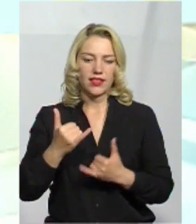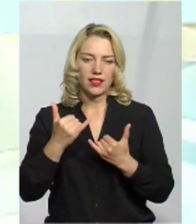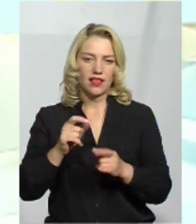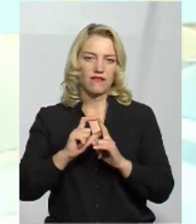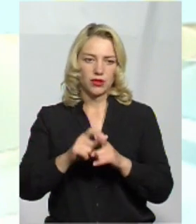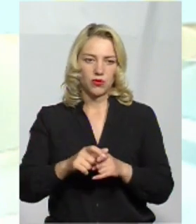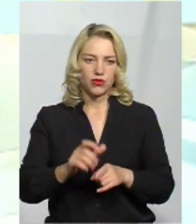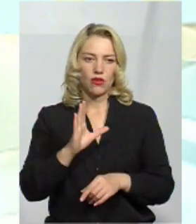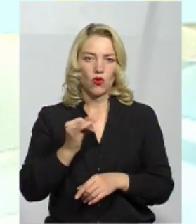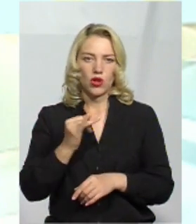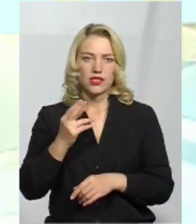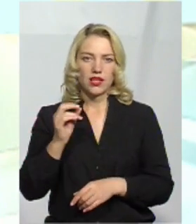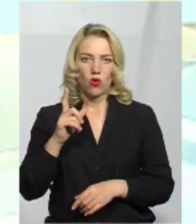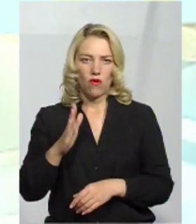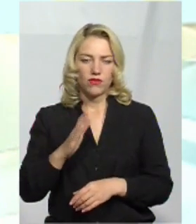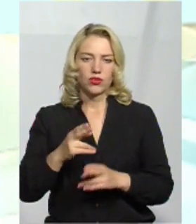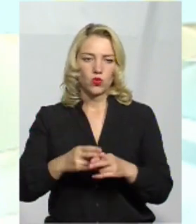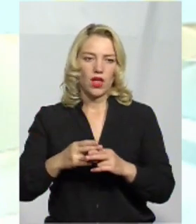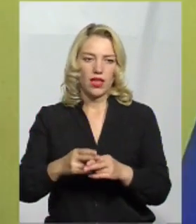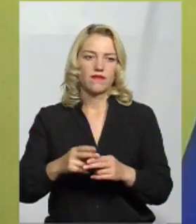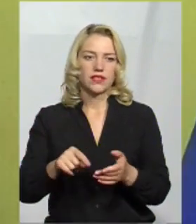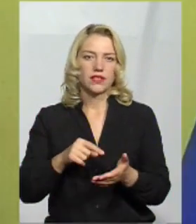перше від Юрія Войцехова із Донаєвець.